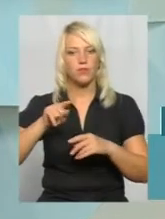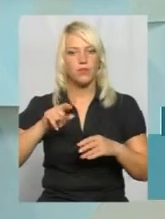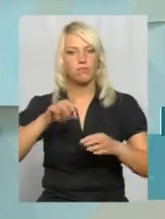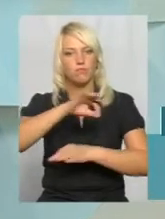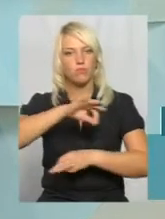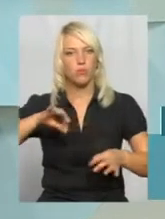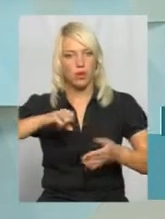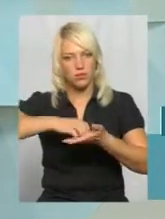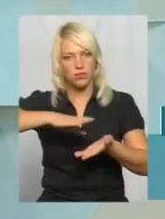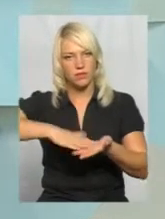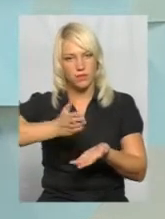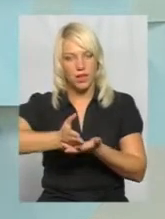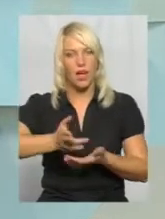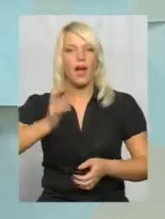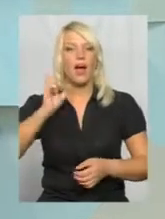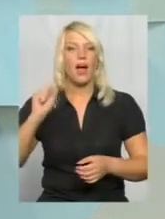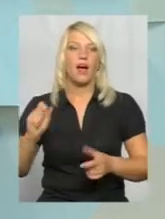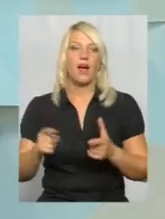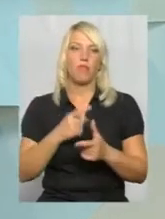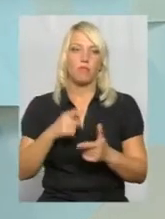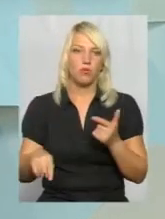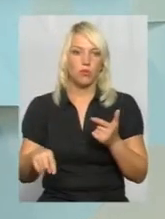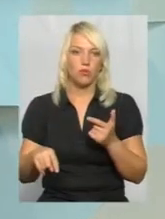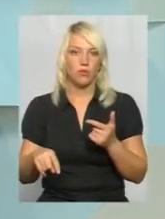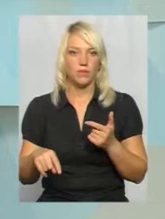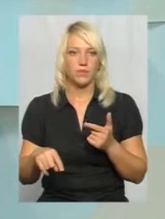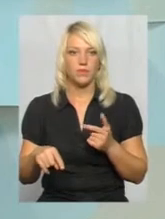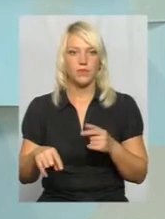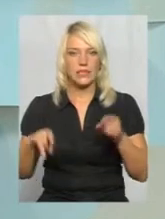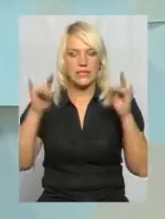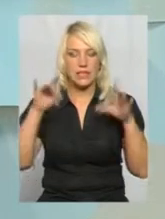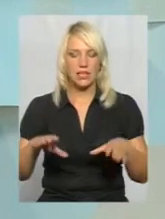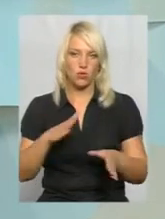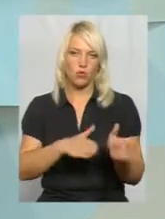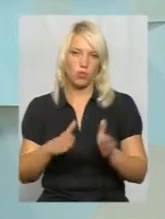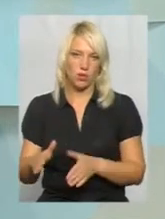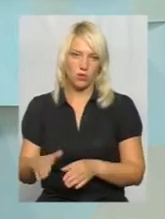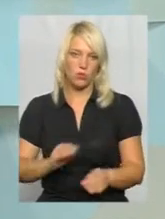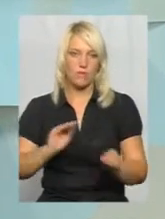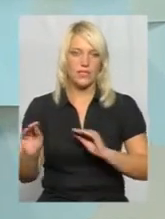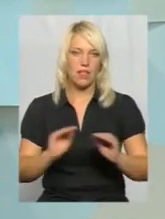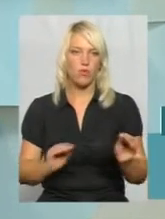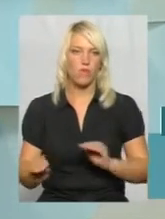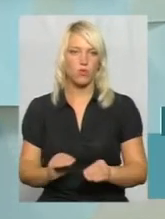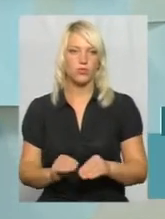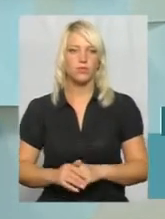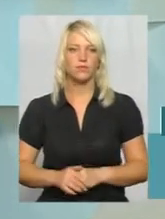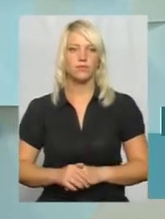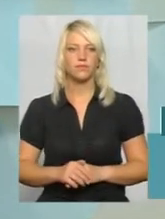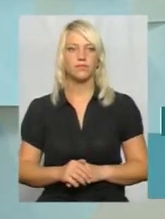ще проєктом, або в стихійному порядку встановлювалися в